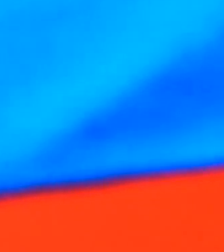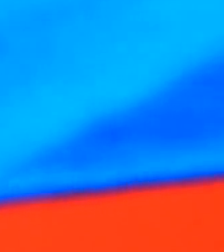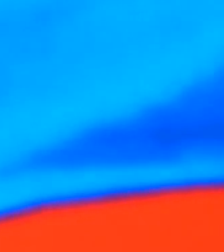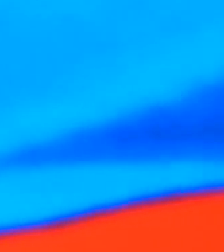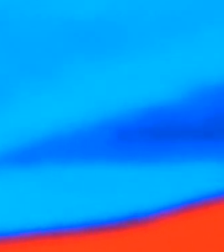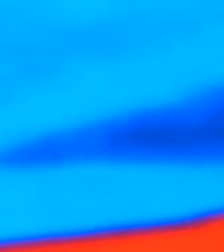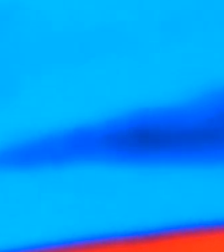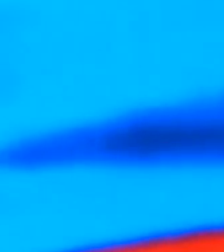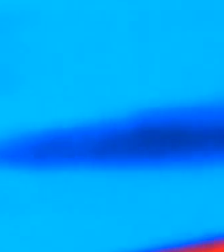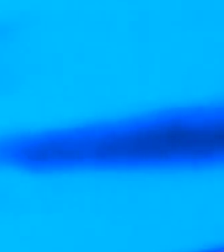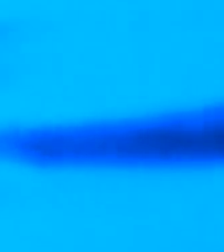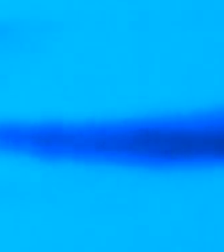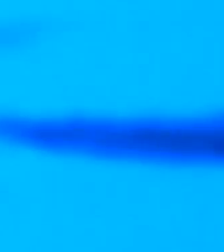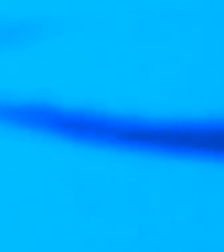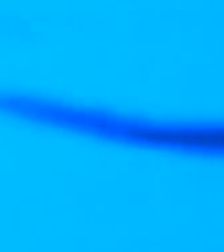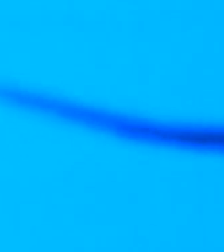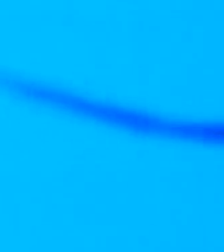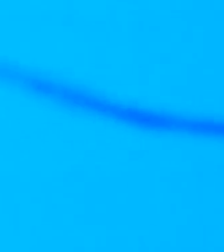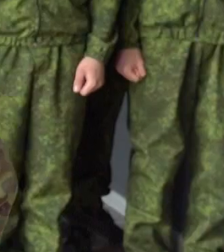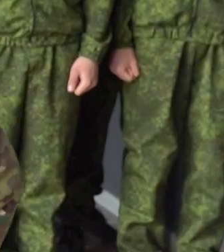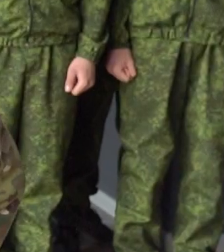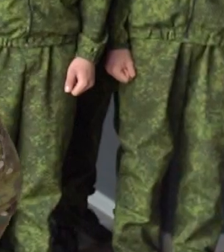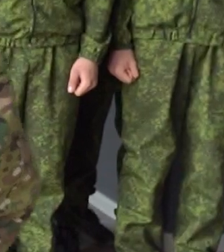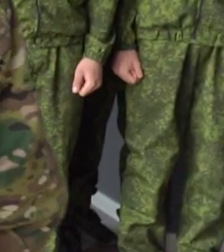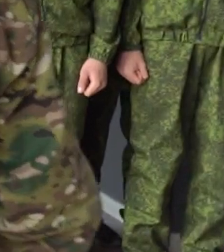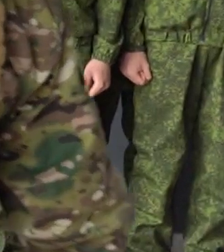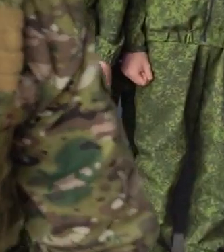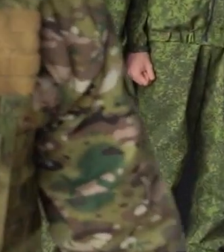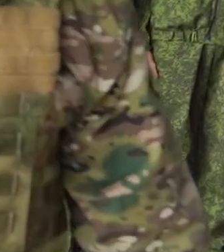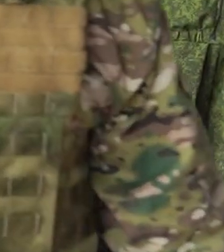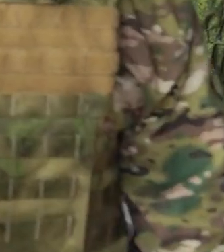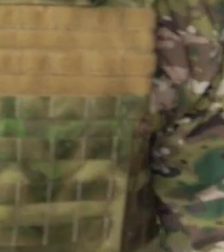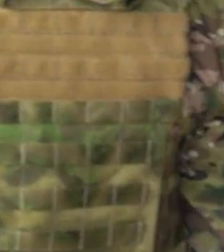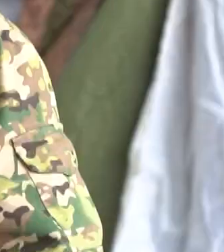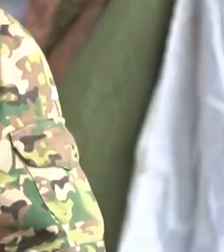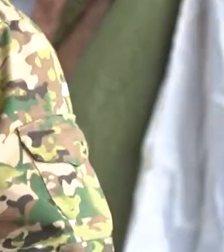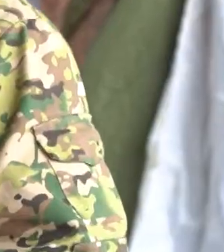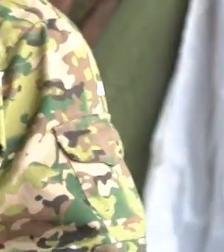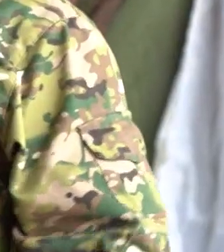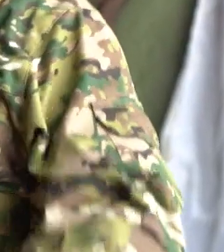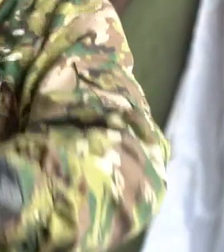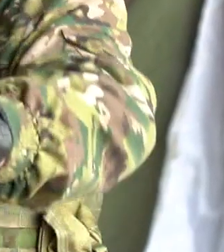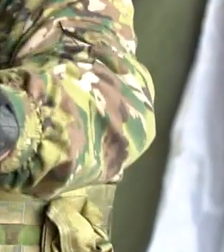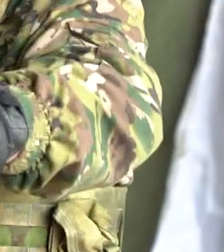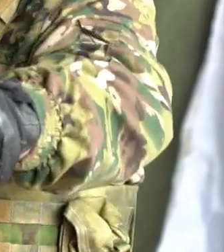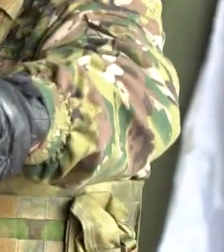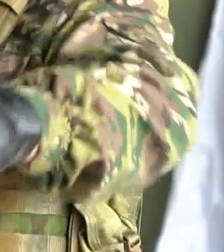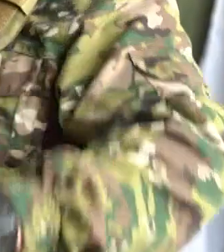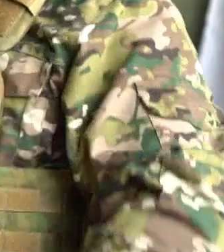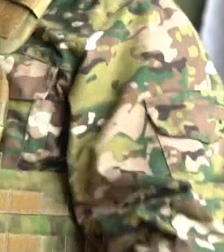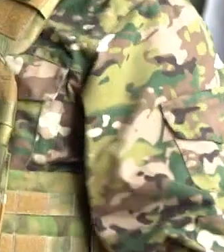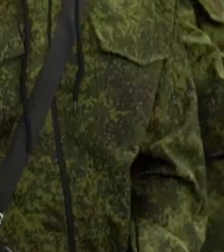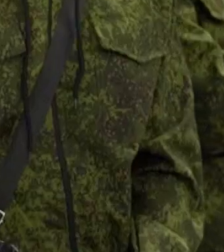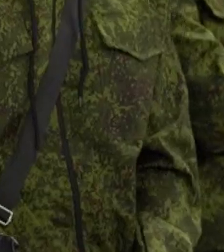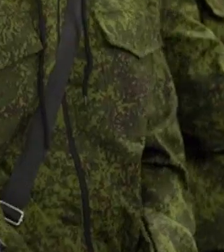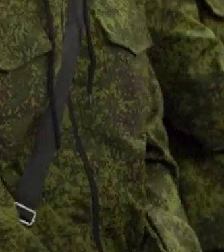максимальный охват работы в этом направлении. Подготовка старшеклассников к срочной контрактной службе в армии – то, для